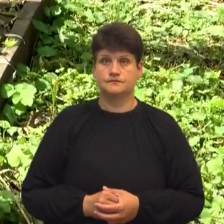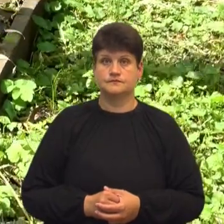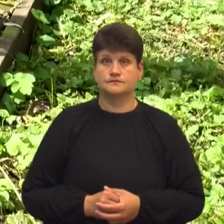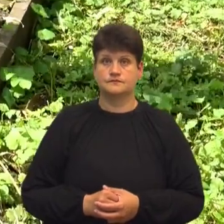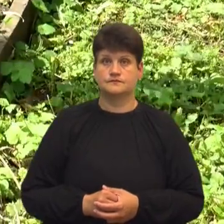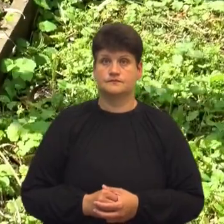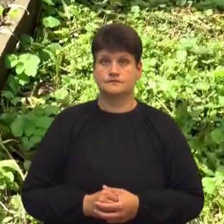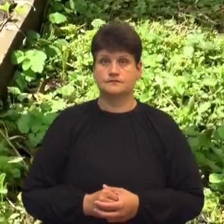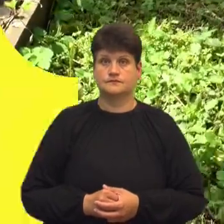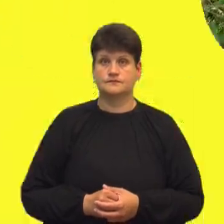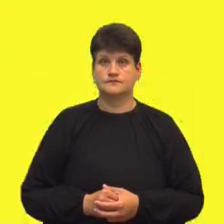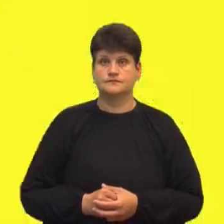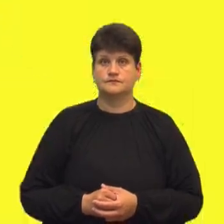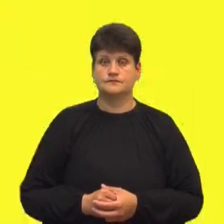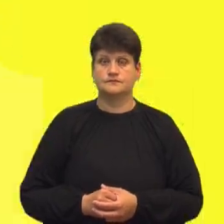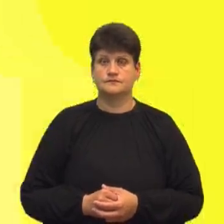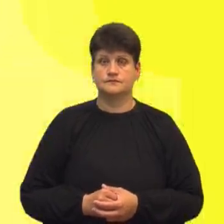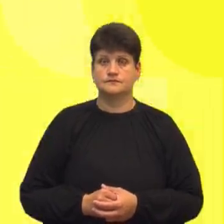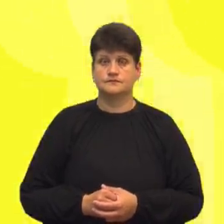Ну вот, вот так.